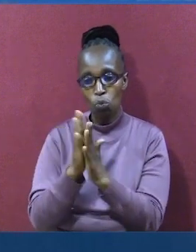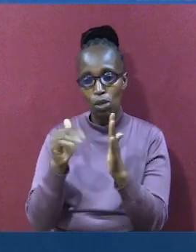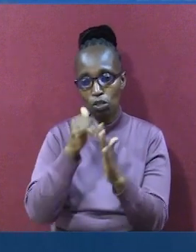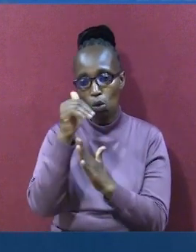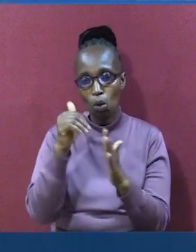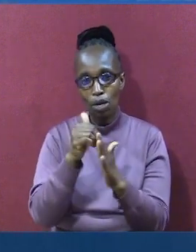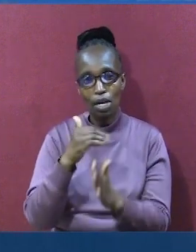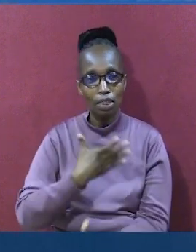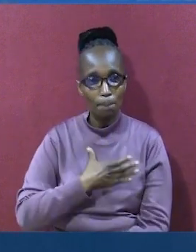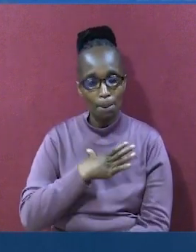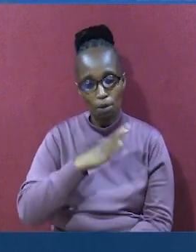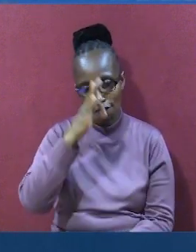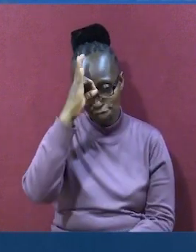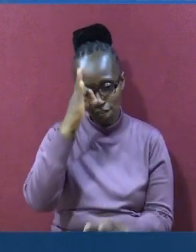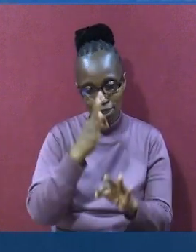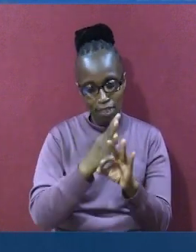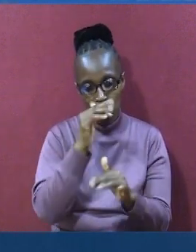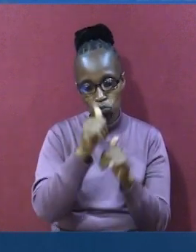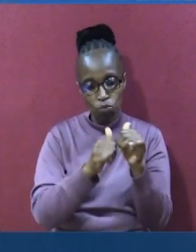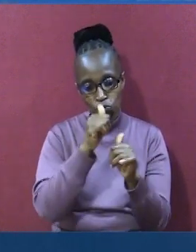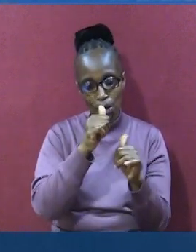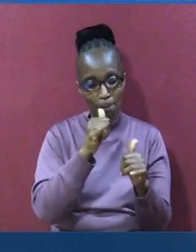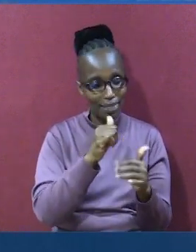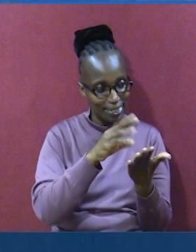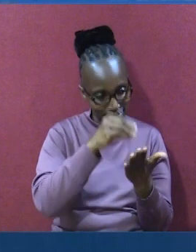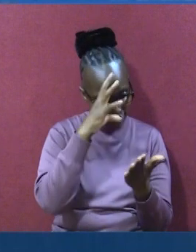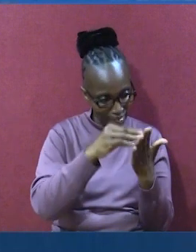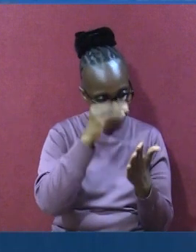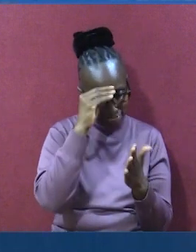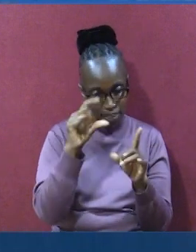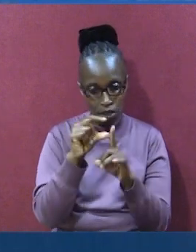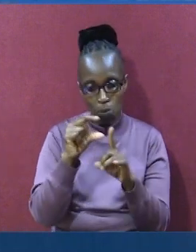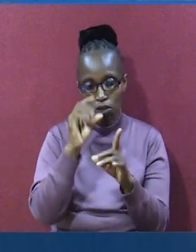katika waze wa imani ambao. Tunasoma katika neno labwana.